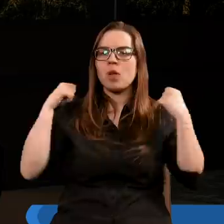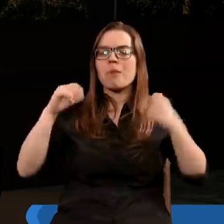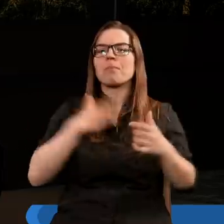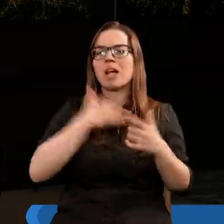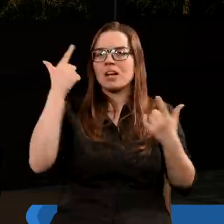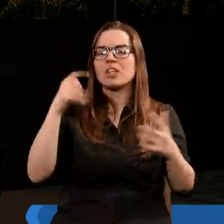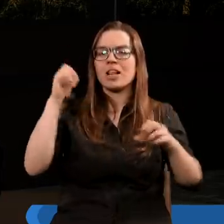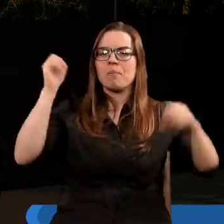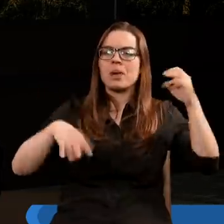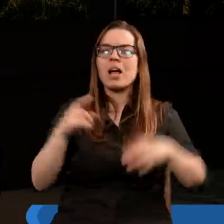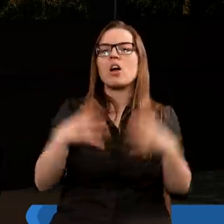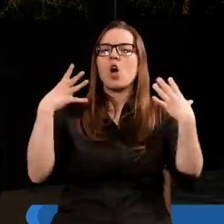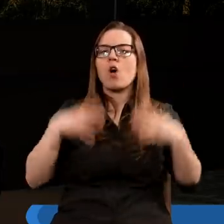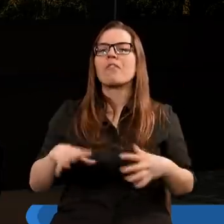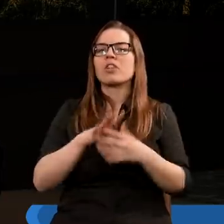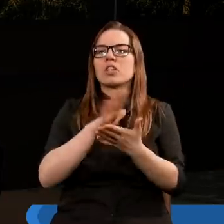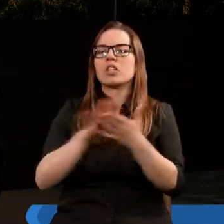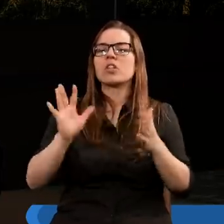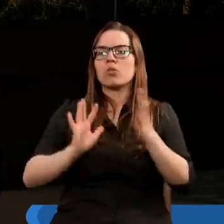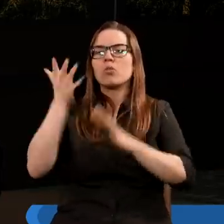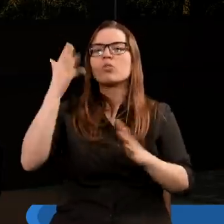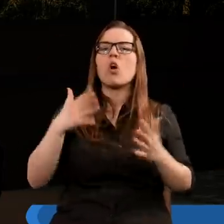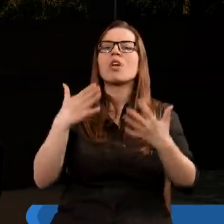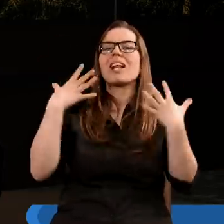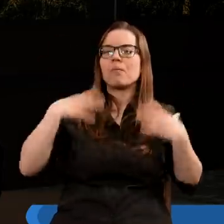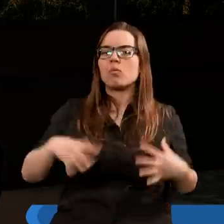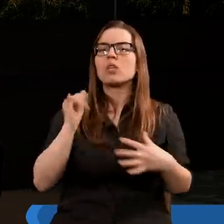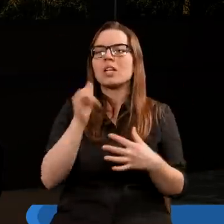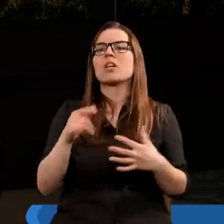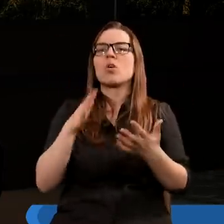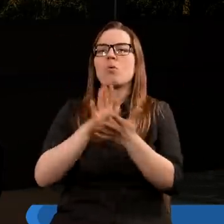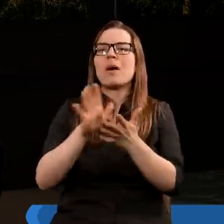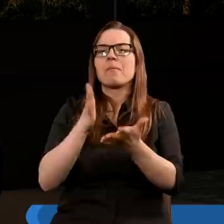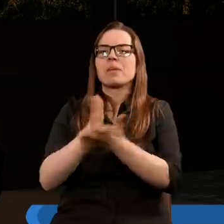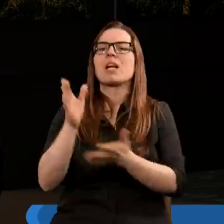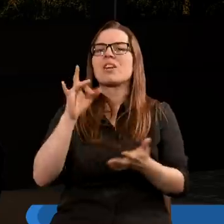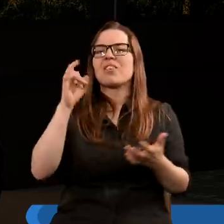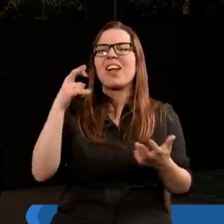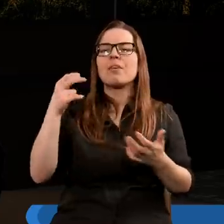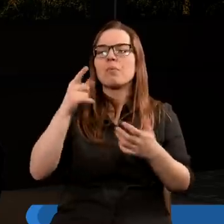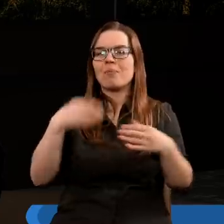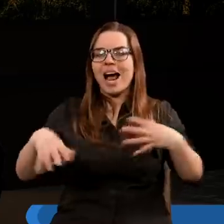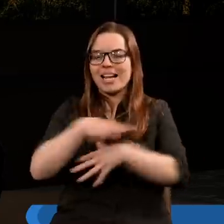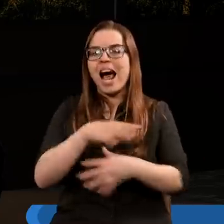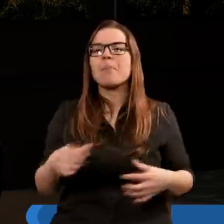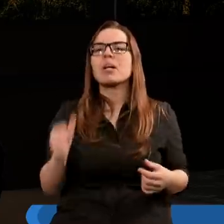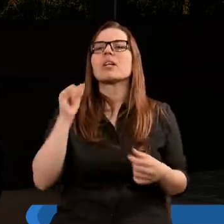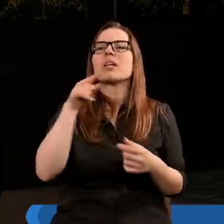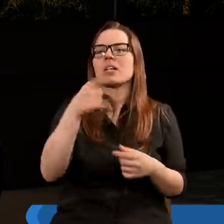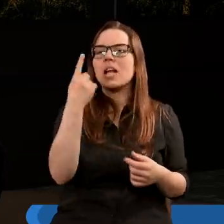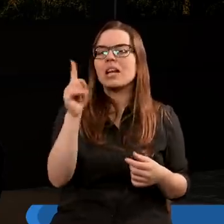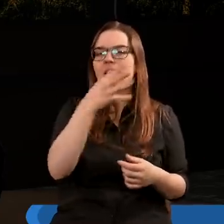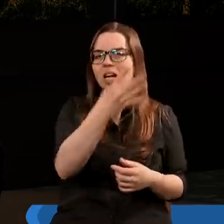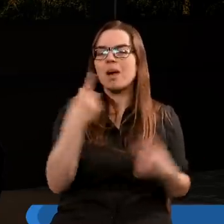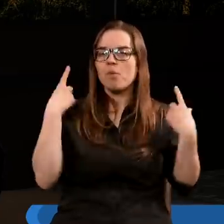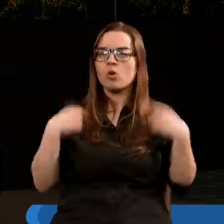mających siedem plag odzianych w czyste, lśniące płótno i opasanych przez pierś złotymi pasami. A jedna z